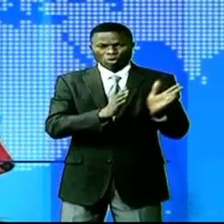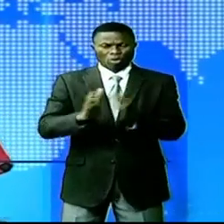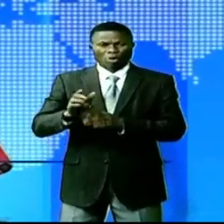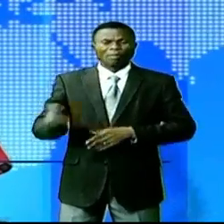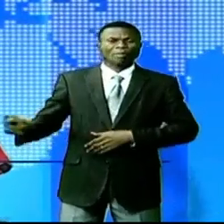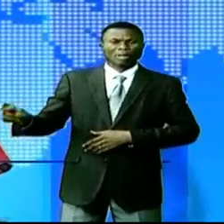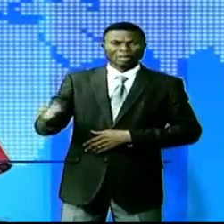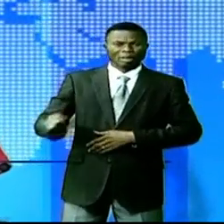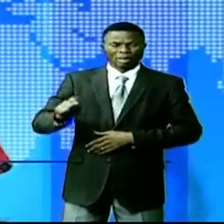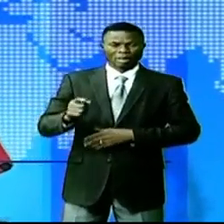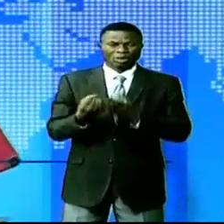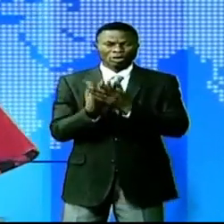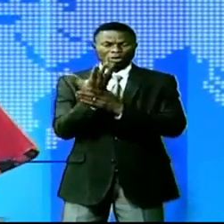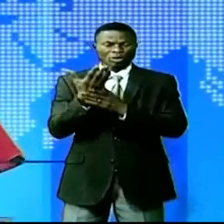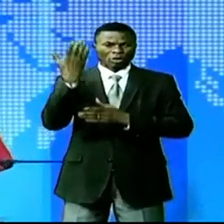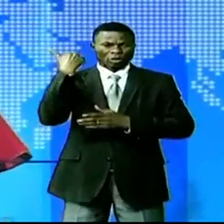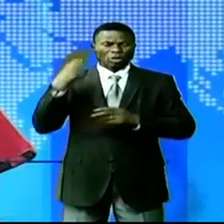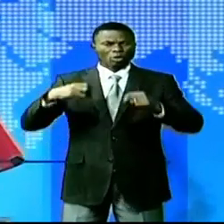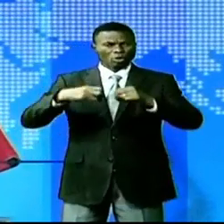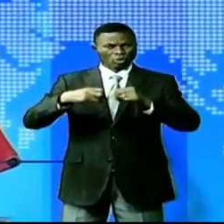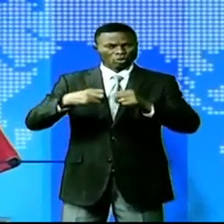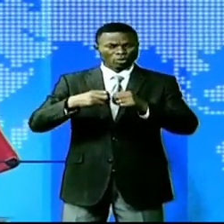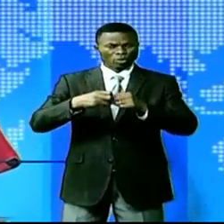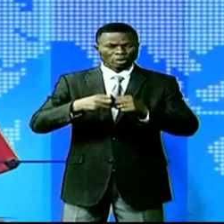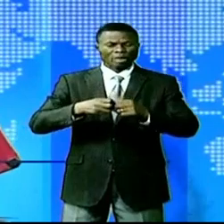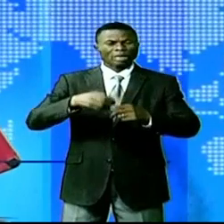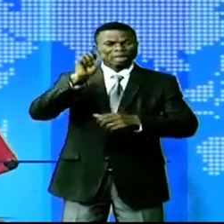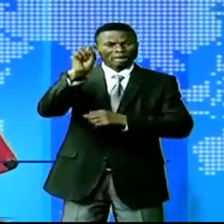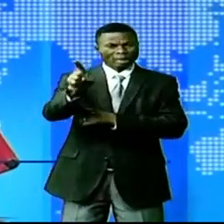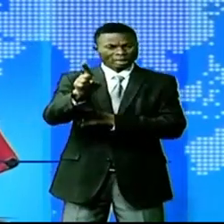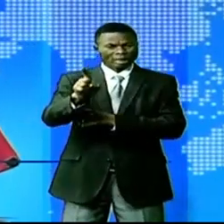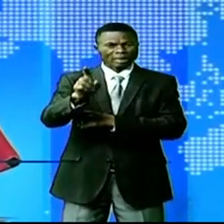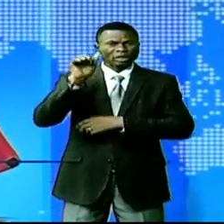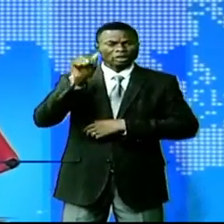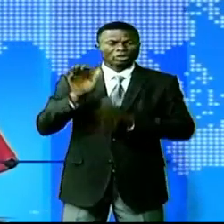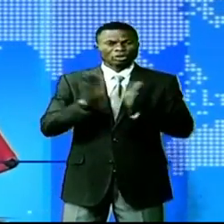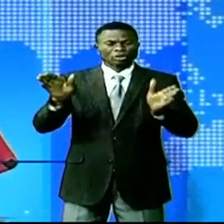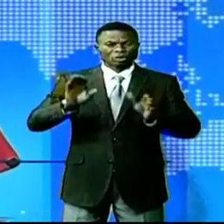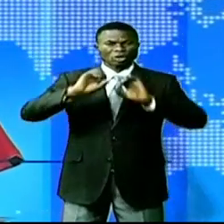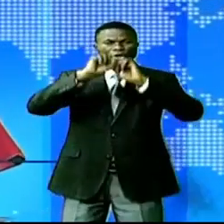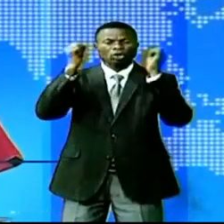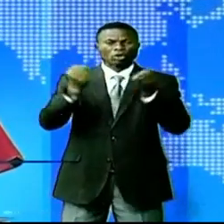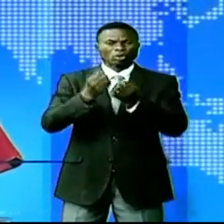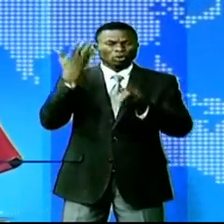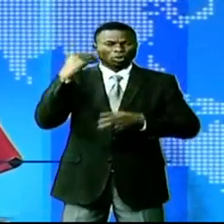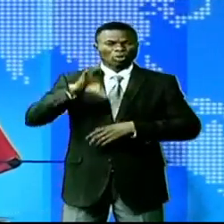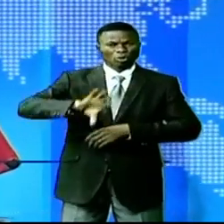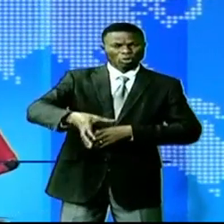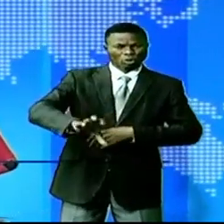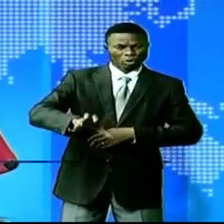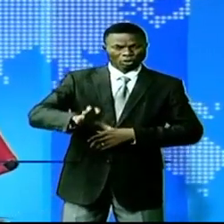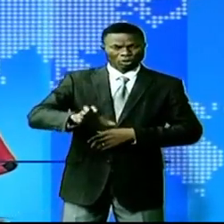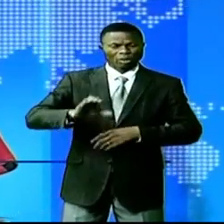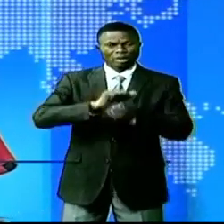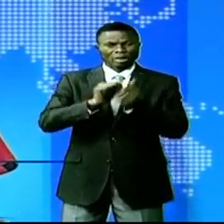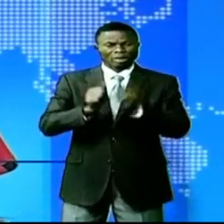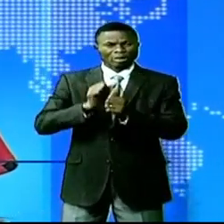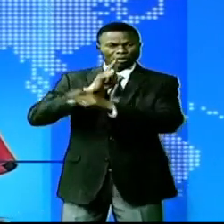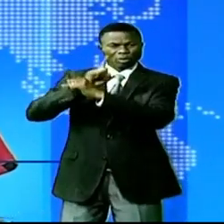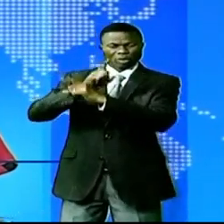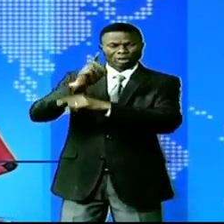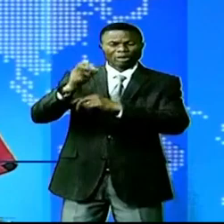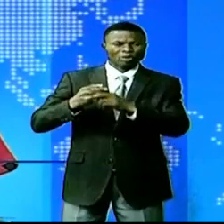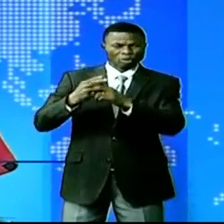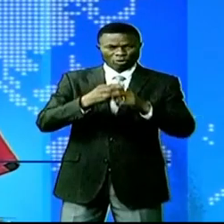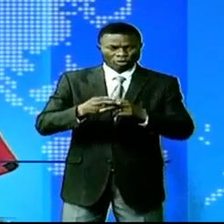territoire et ressources hydrauliques a auditionné le directeur général de la Régie des eaux. Et la Commission défense et sécurité était